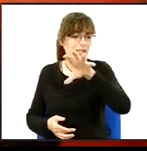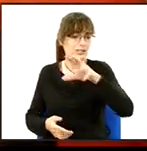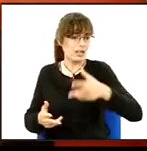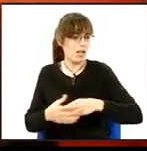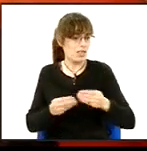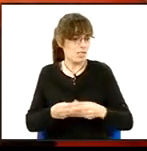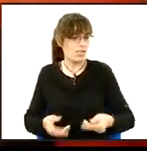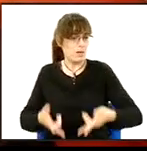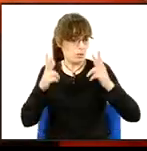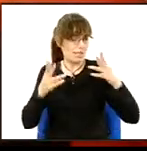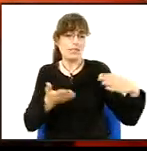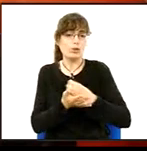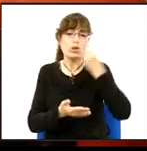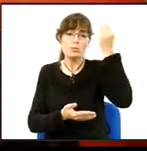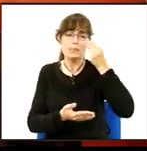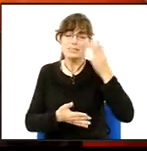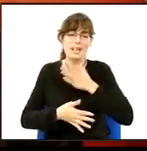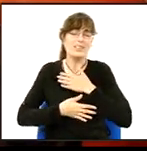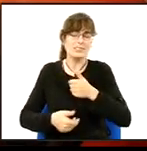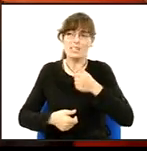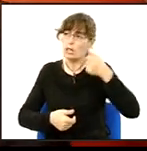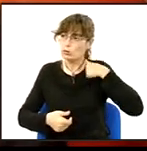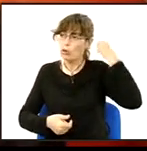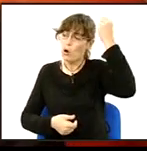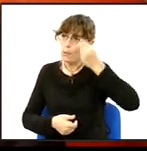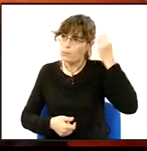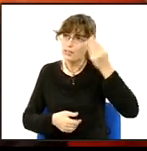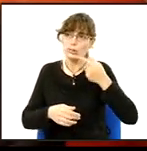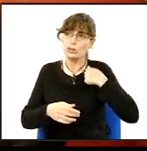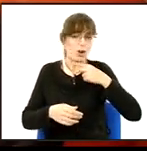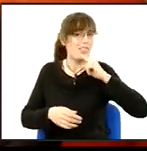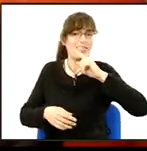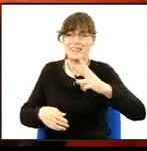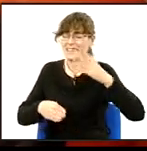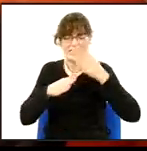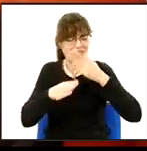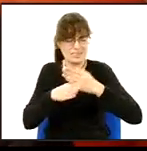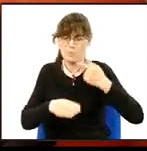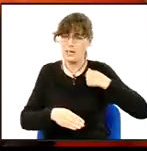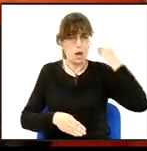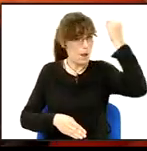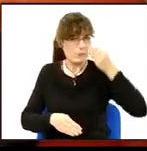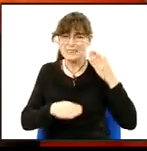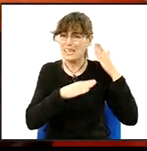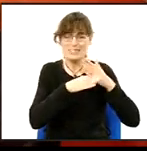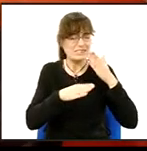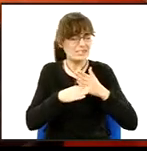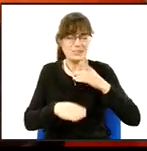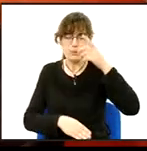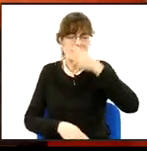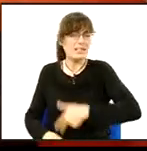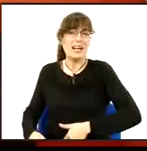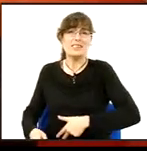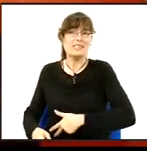pot pensar el que cregui. Jo sóc una persona que sempre ho he dit i així ho pensen la immensa majoria dels